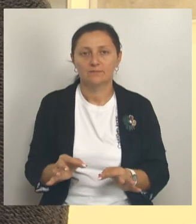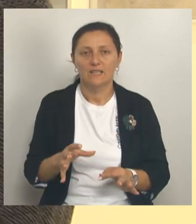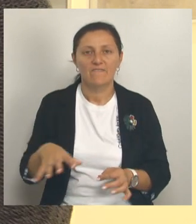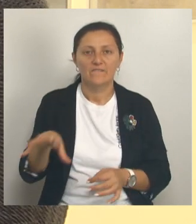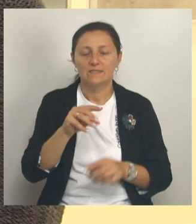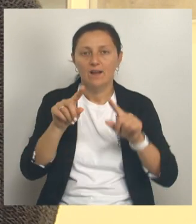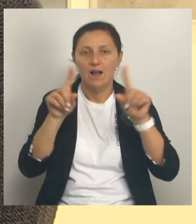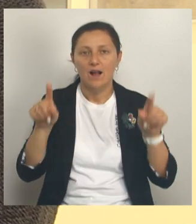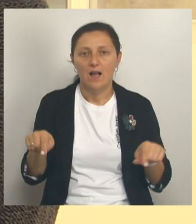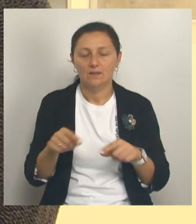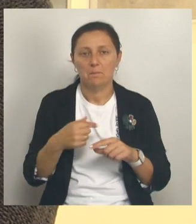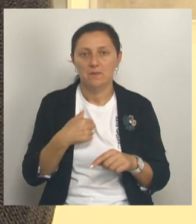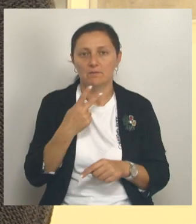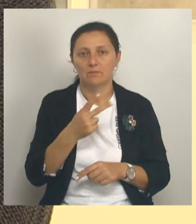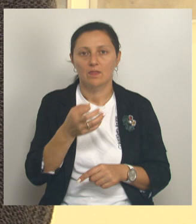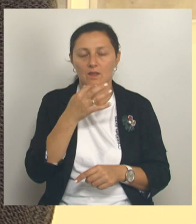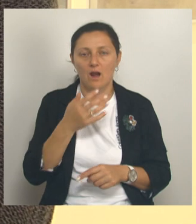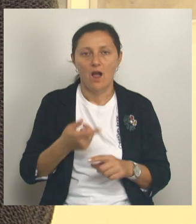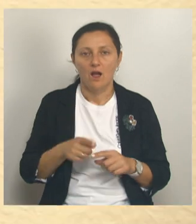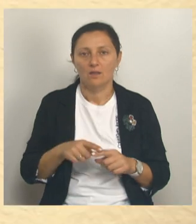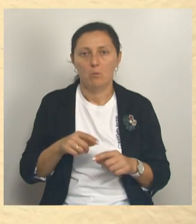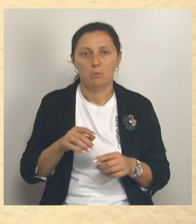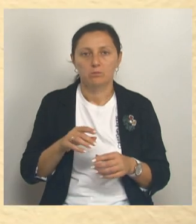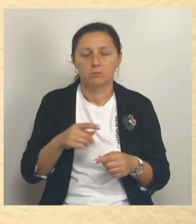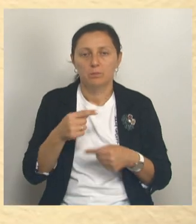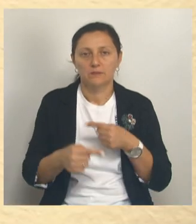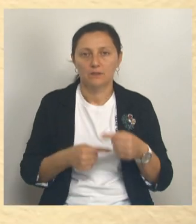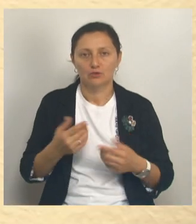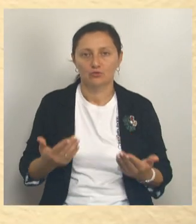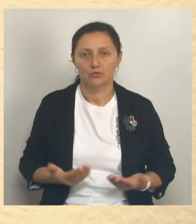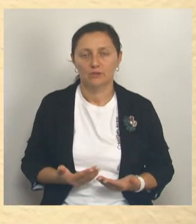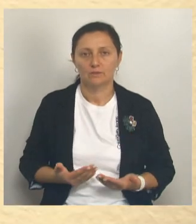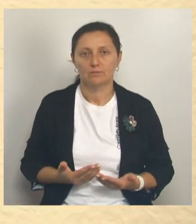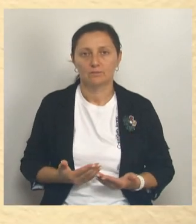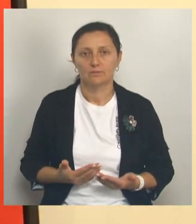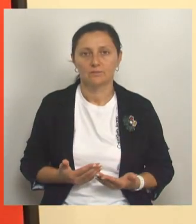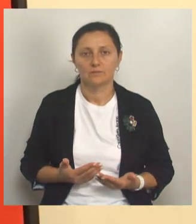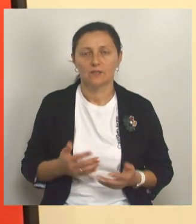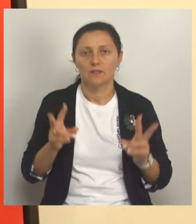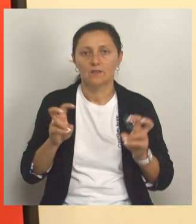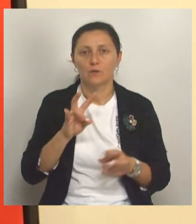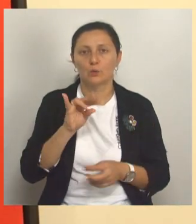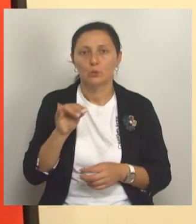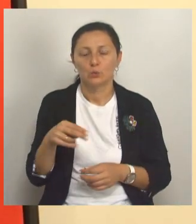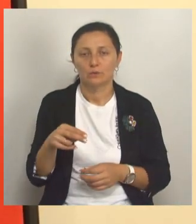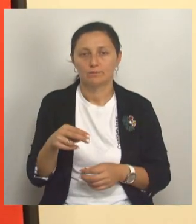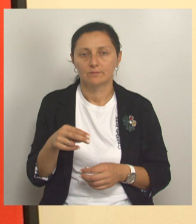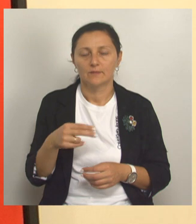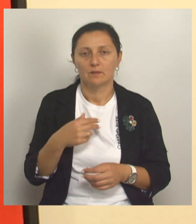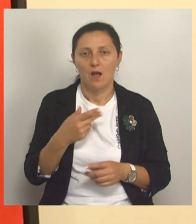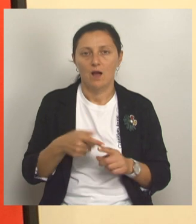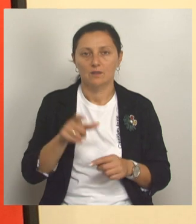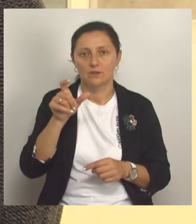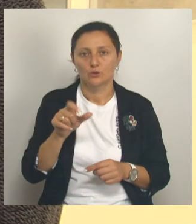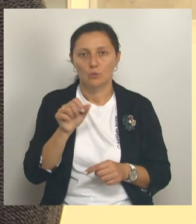картин, которые меня зацепили, они будут бесконечной жизнью, допустим. Или, допустим, у Алишера Кушакова Ньют. То есть суть человека, который ты